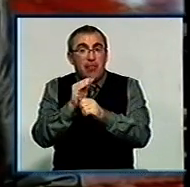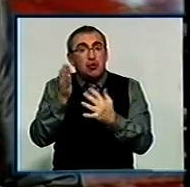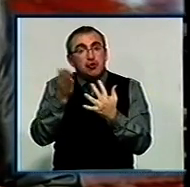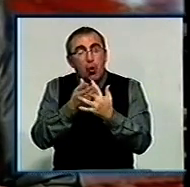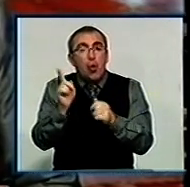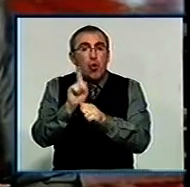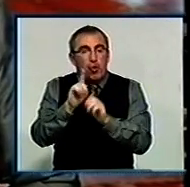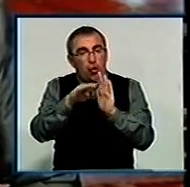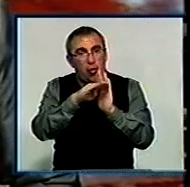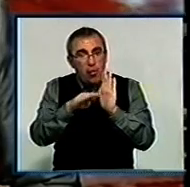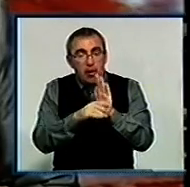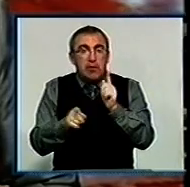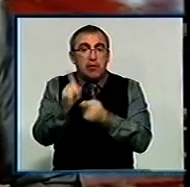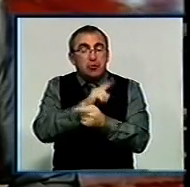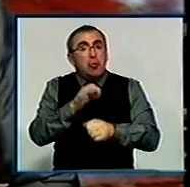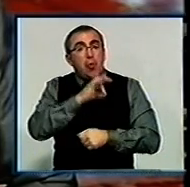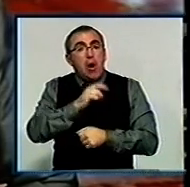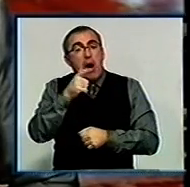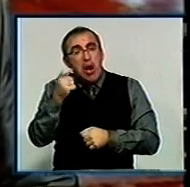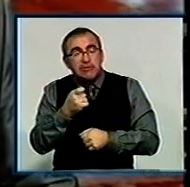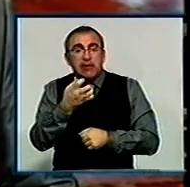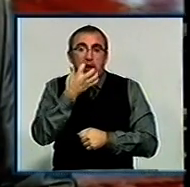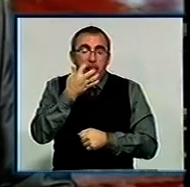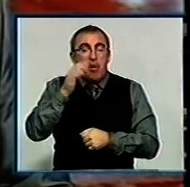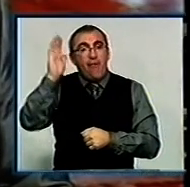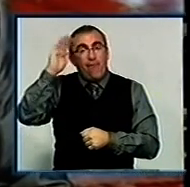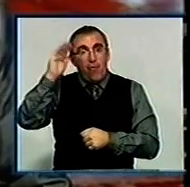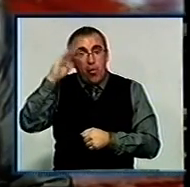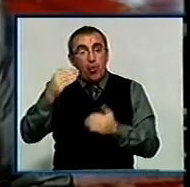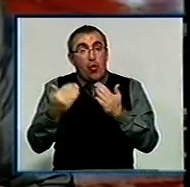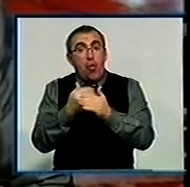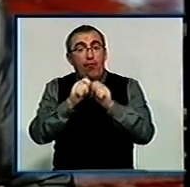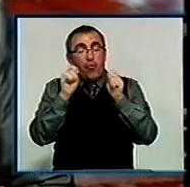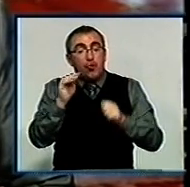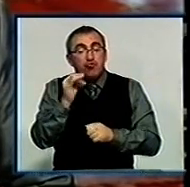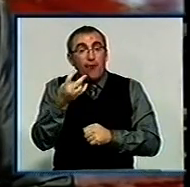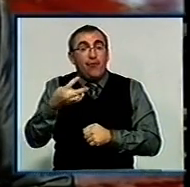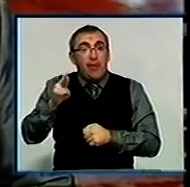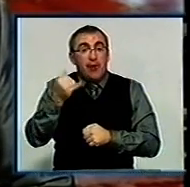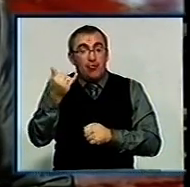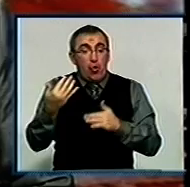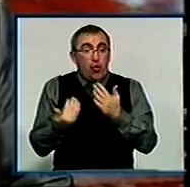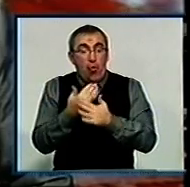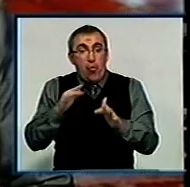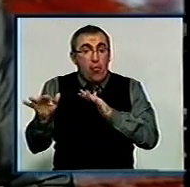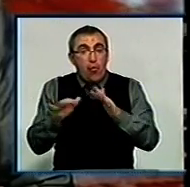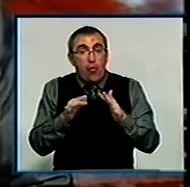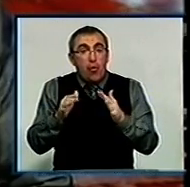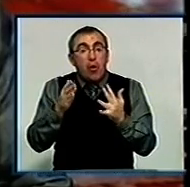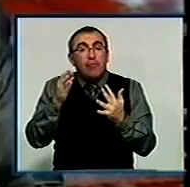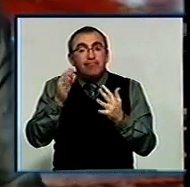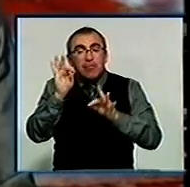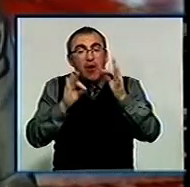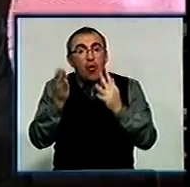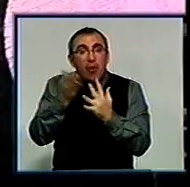змінив норми споживання газу, тепла і води. Нововведення працюють із жовтня. Відтепер діє новий спосіб розрахунку розміру субсидій.